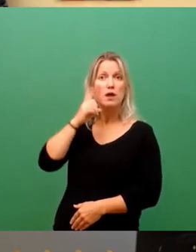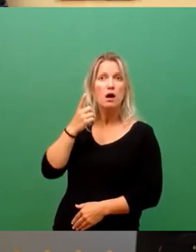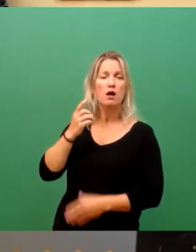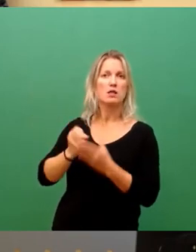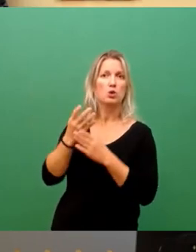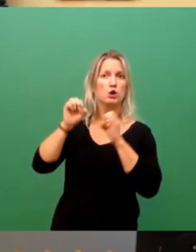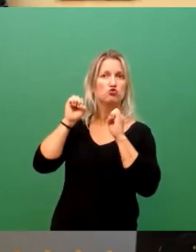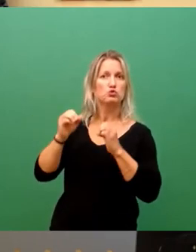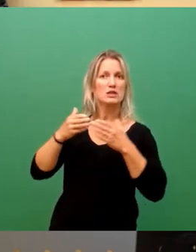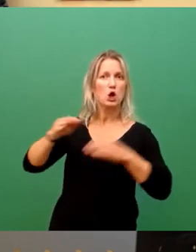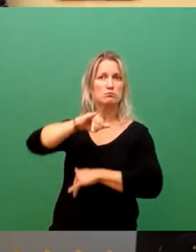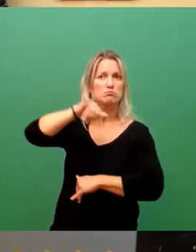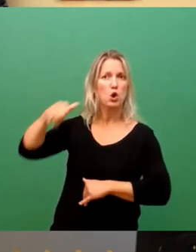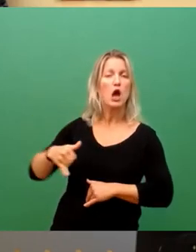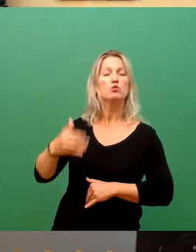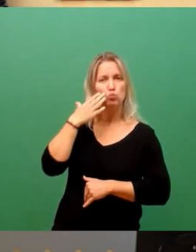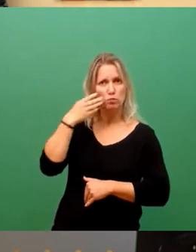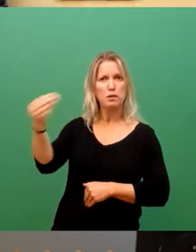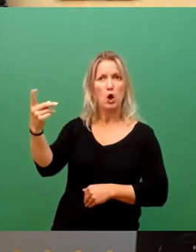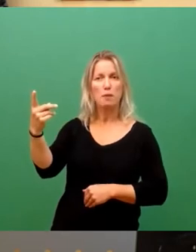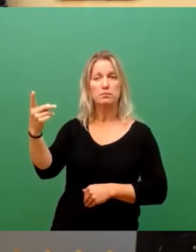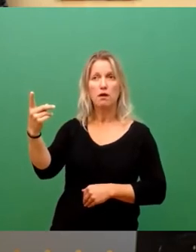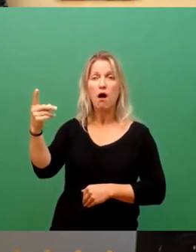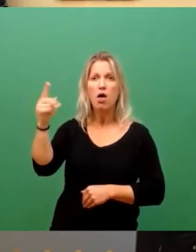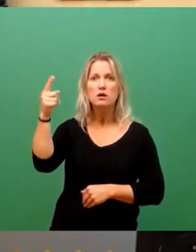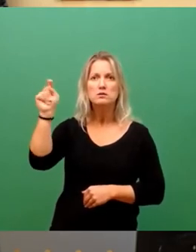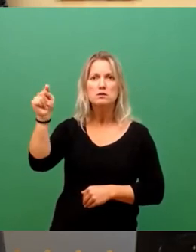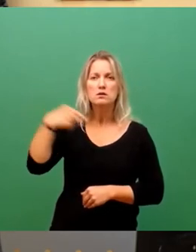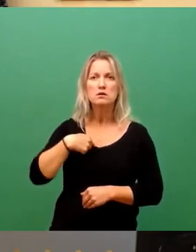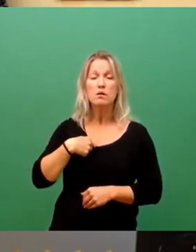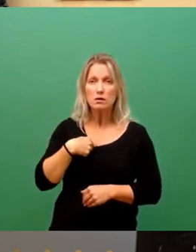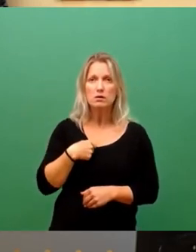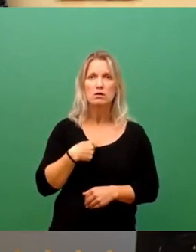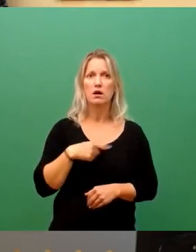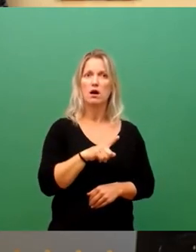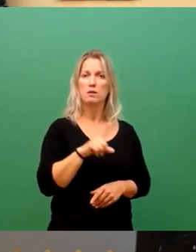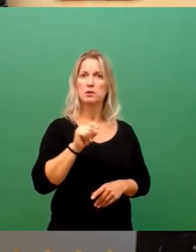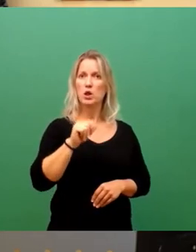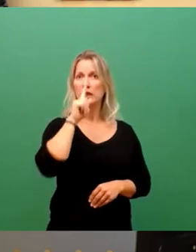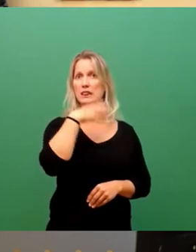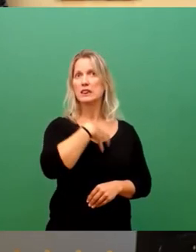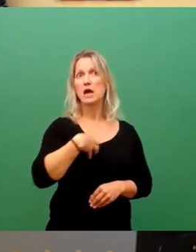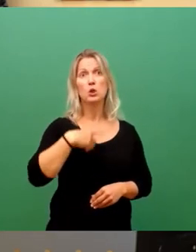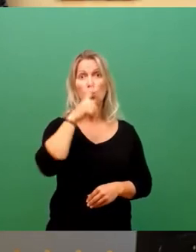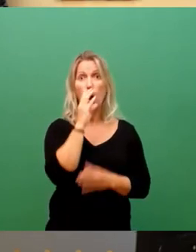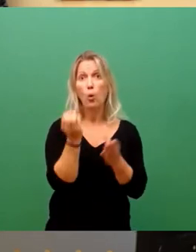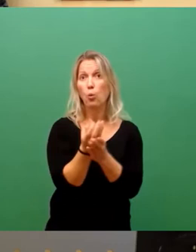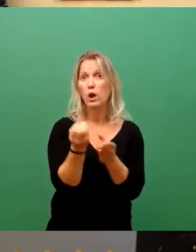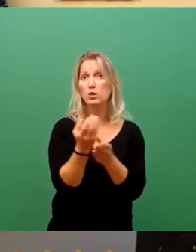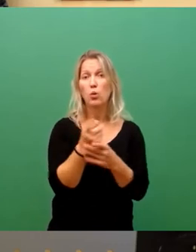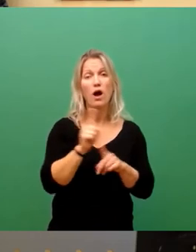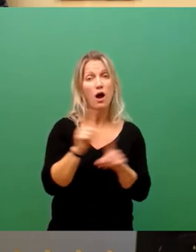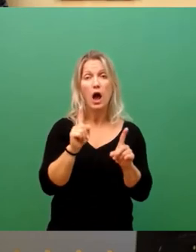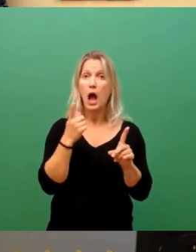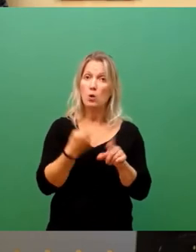Wir haben damit in Dresden eine einmalige Chance, nicht nur durch Kultur zu glänzen, sondern eben durch besondere Anstrengungen